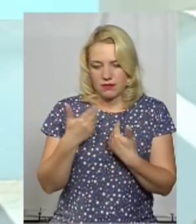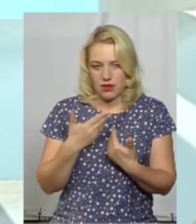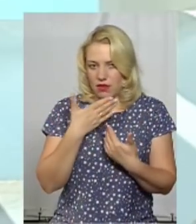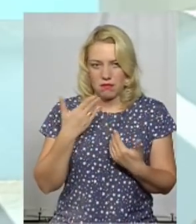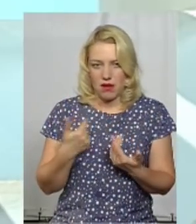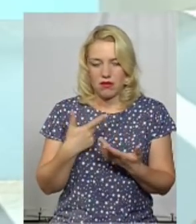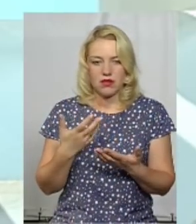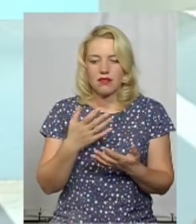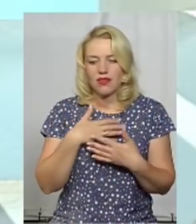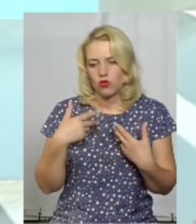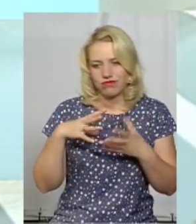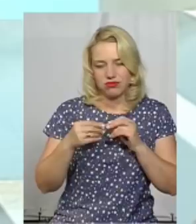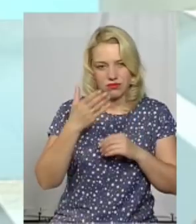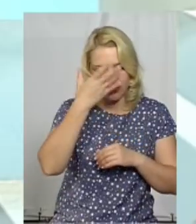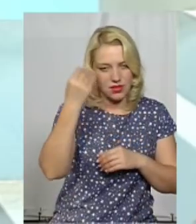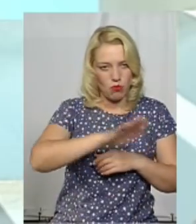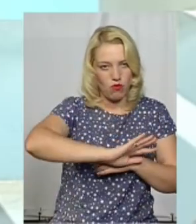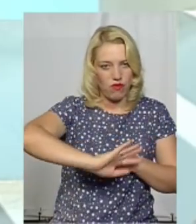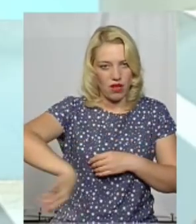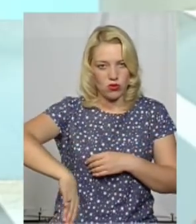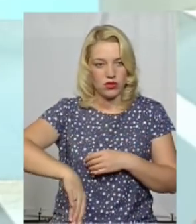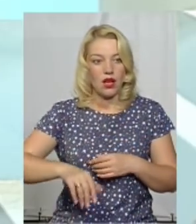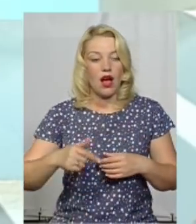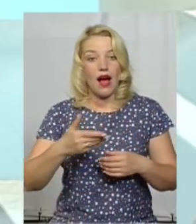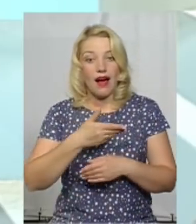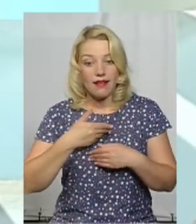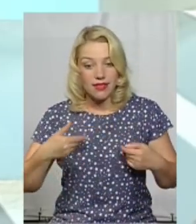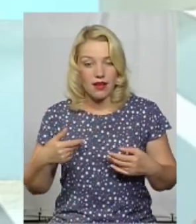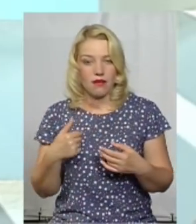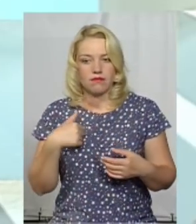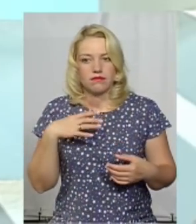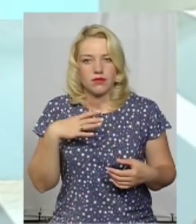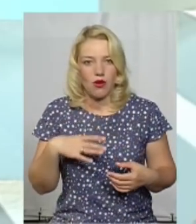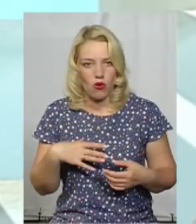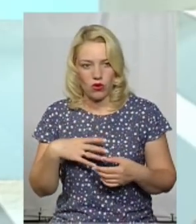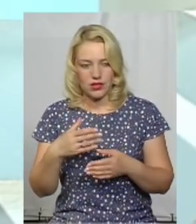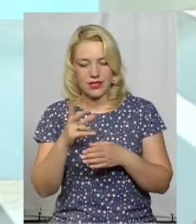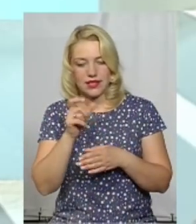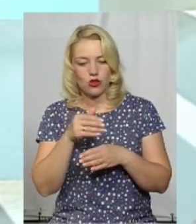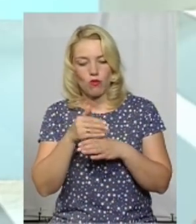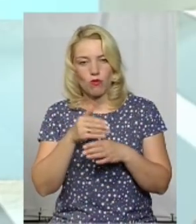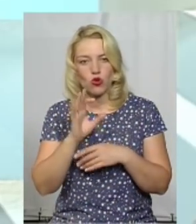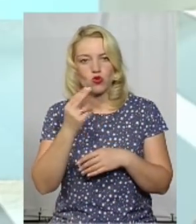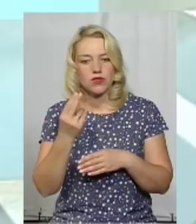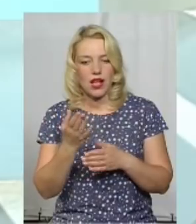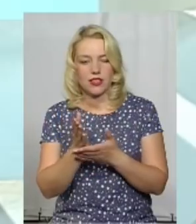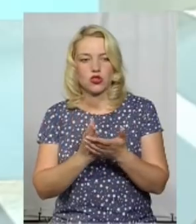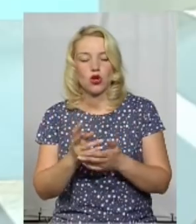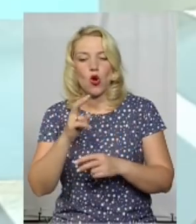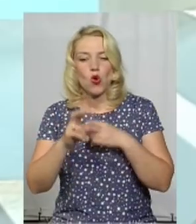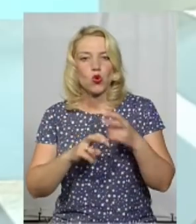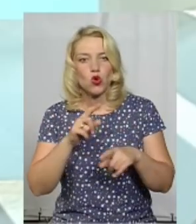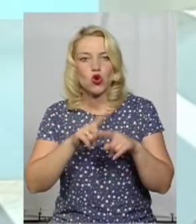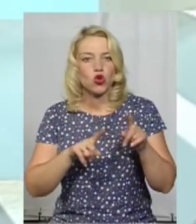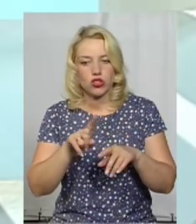І абсолютно не хочуть з ними спілкуватися, забувають. І нам приходиться за допомогою соціальних служб їх шукати, розшукувати, щоб